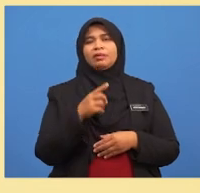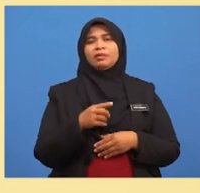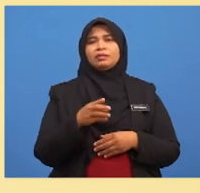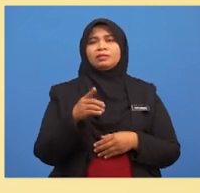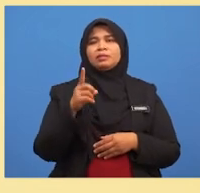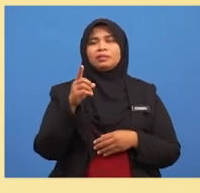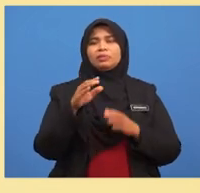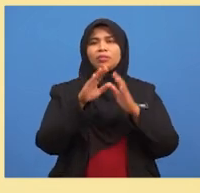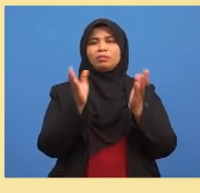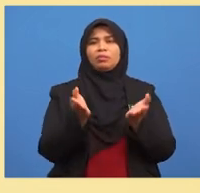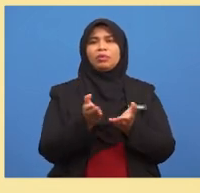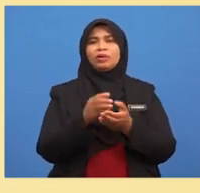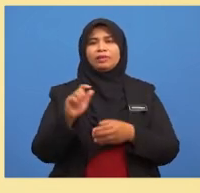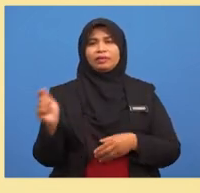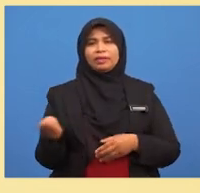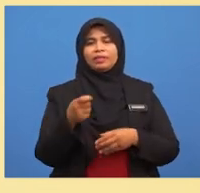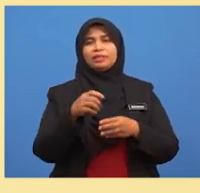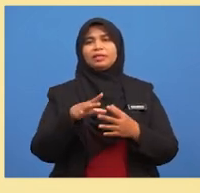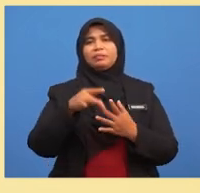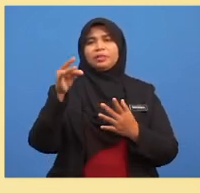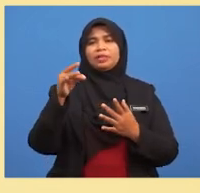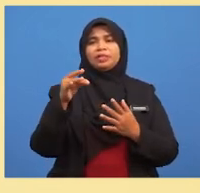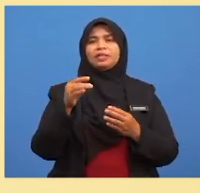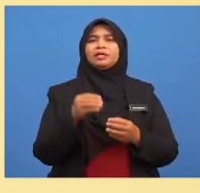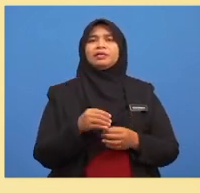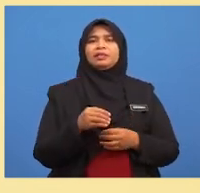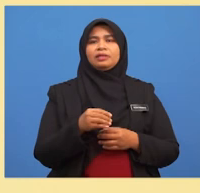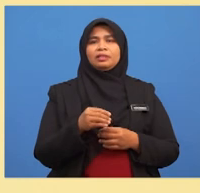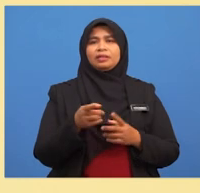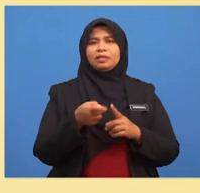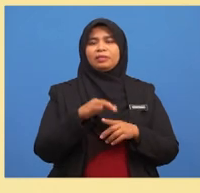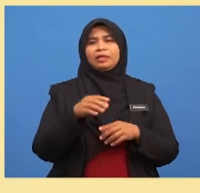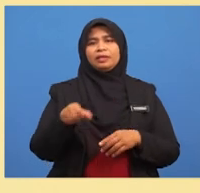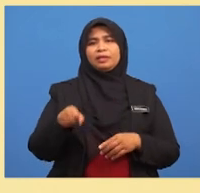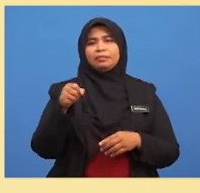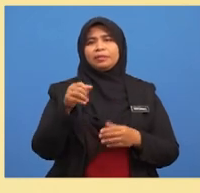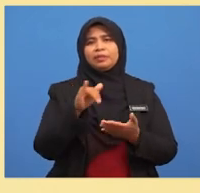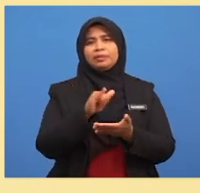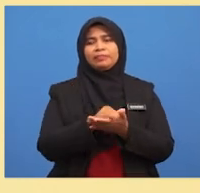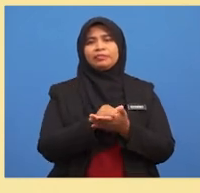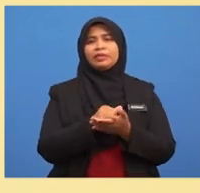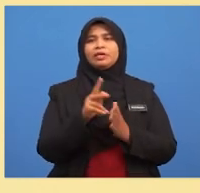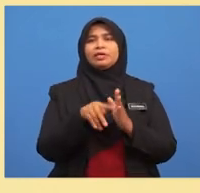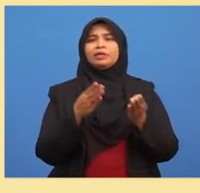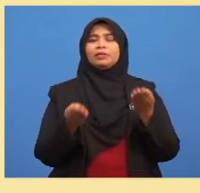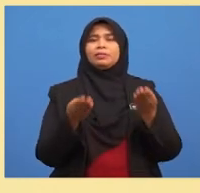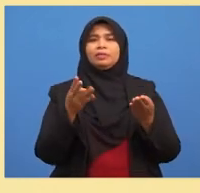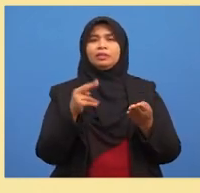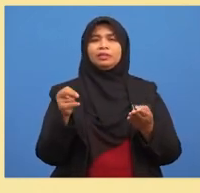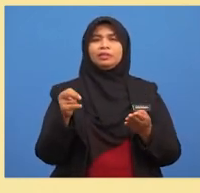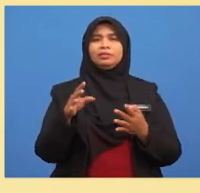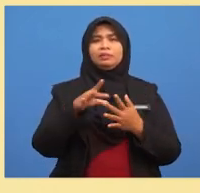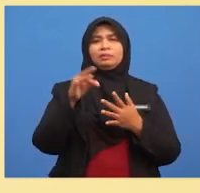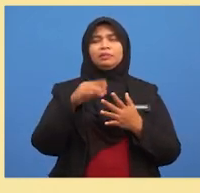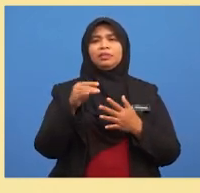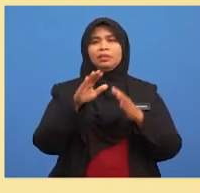tenis dipilih secara rawak daripada beg itu Kebarang kalian memilih bola tenis